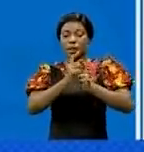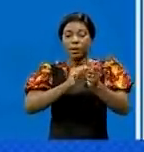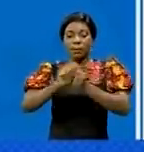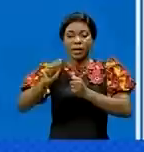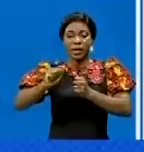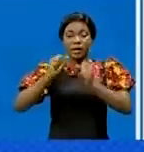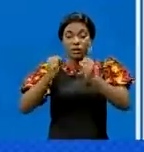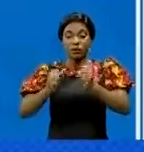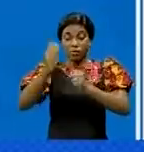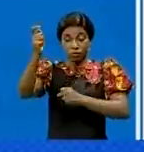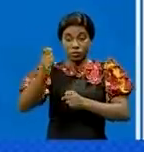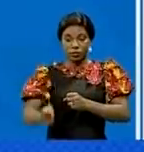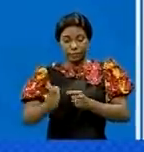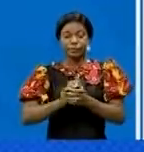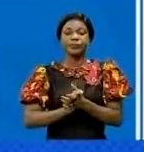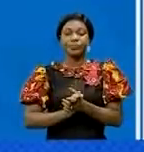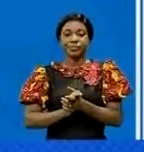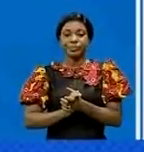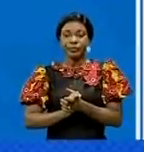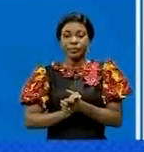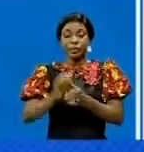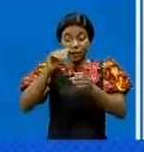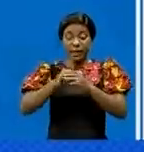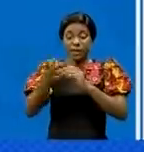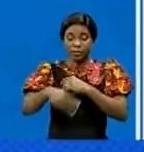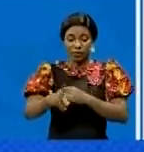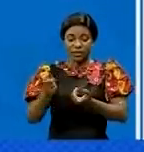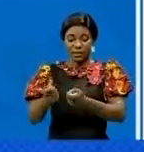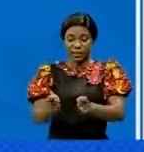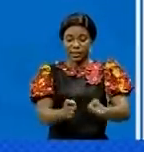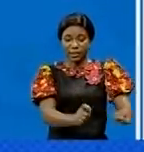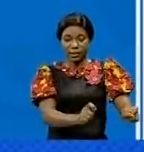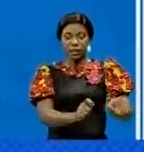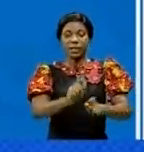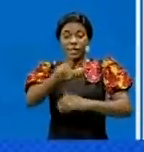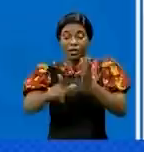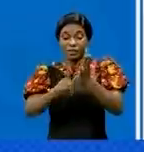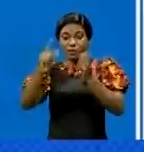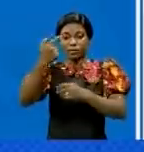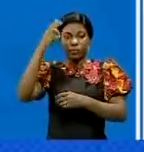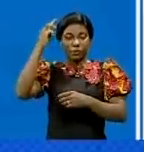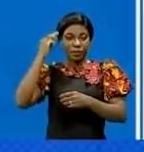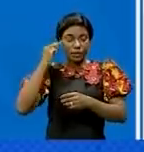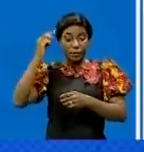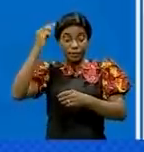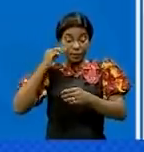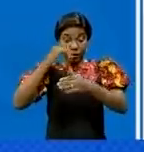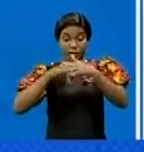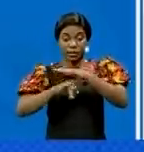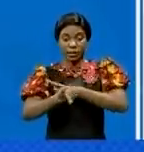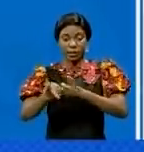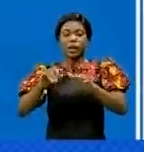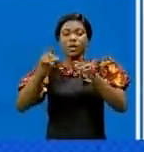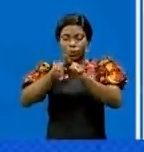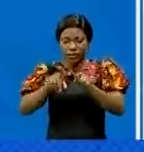des défenses et sécurité. En province du Tanganyika, le vice-premier ministre, ministre de l'Intérieur, a